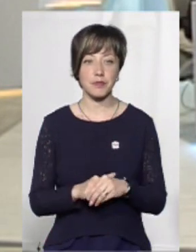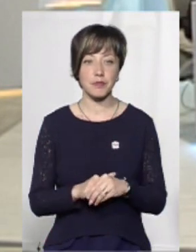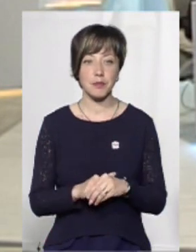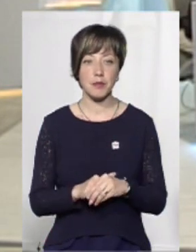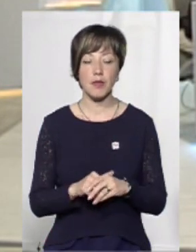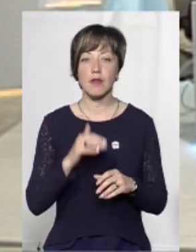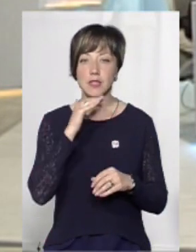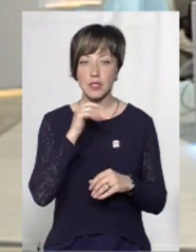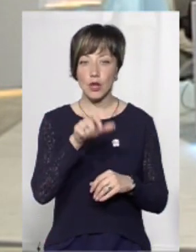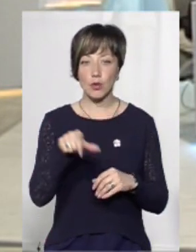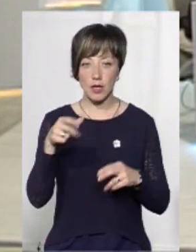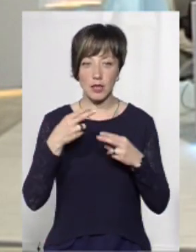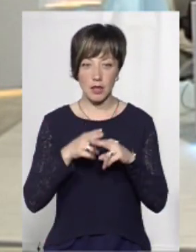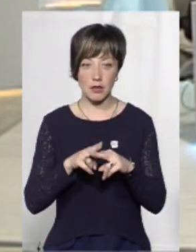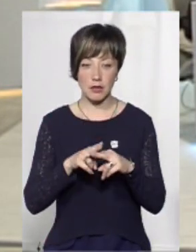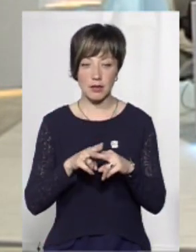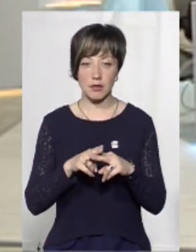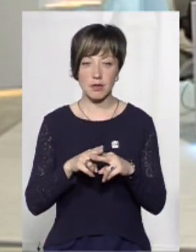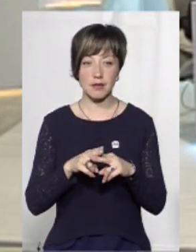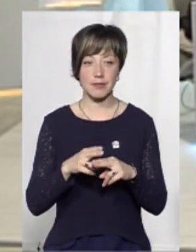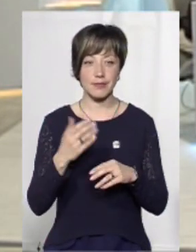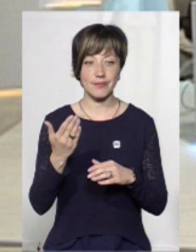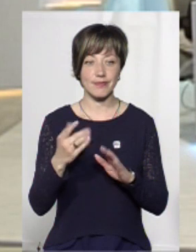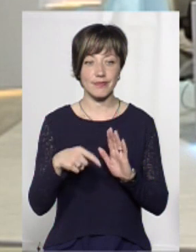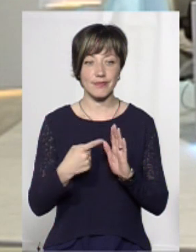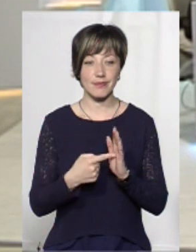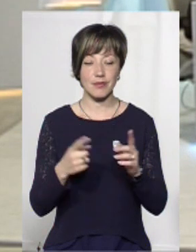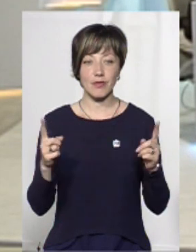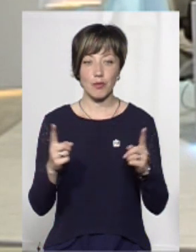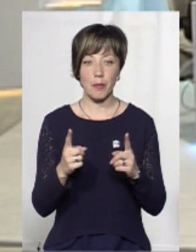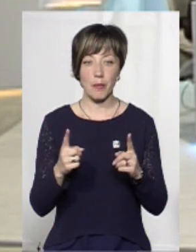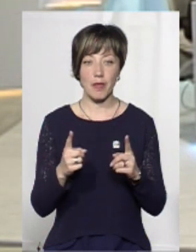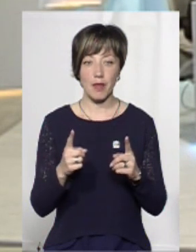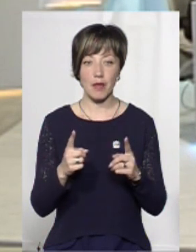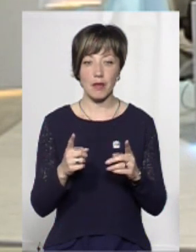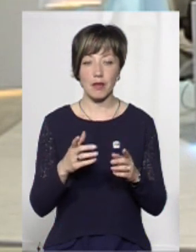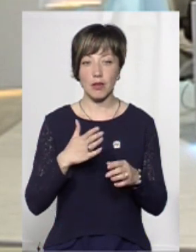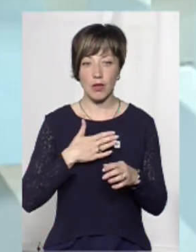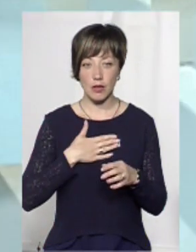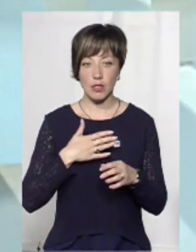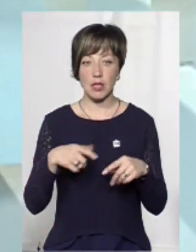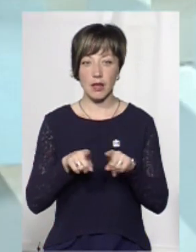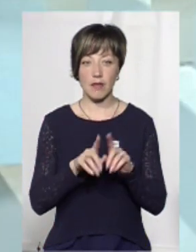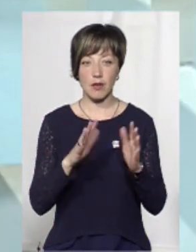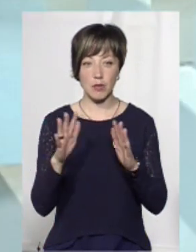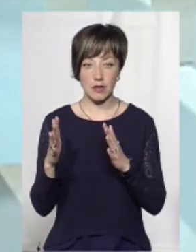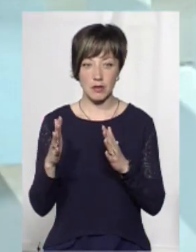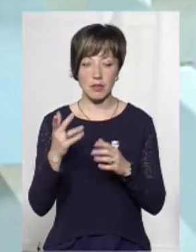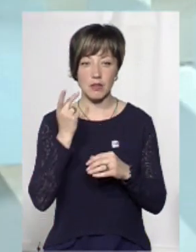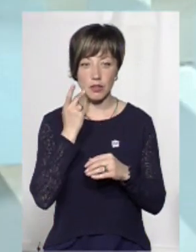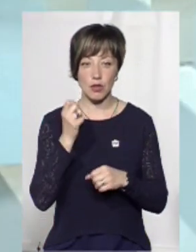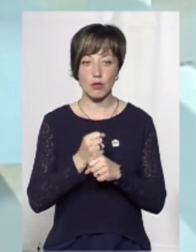Добре, вистачає людей, техніки? Пане Сергію, коротко. підрозділу головного управління, якби на такі випадки